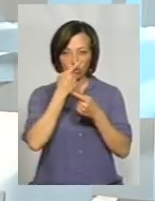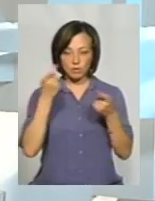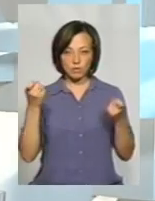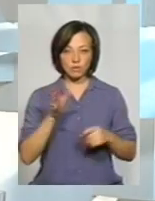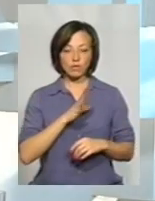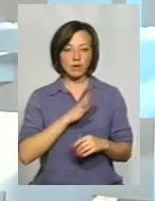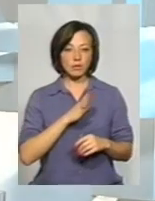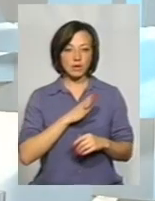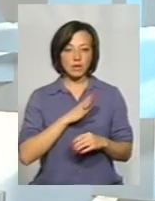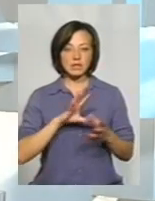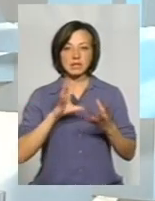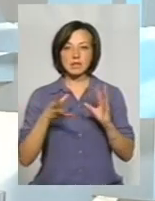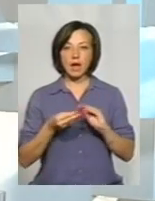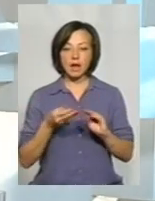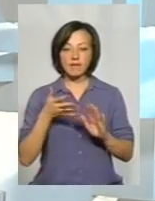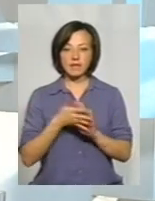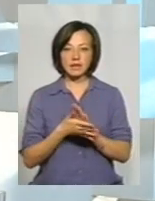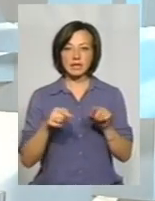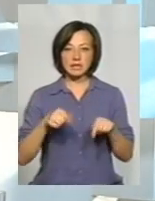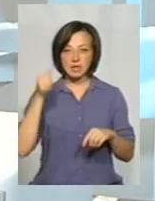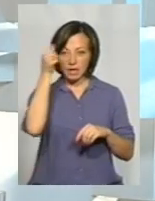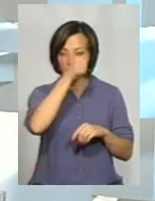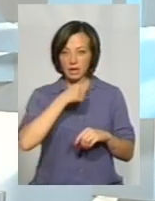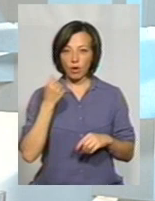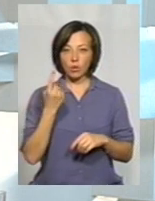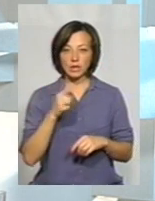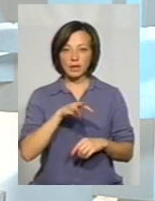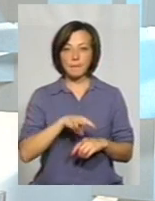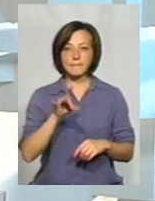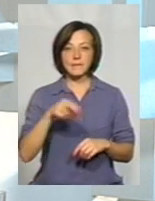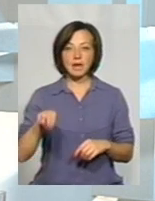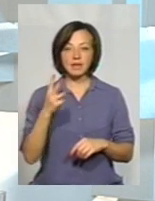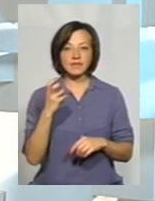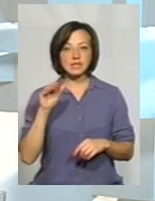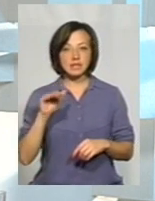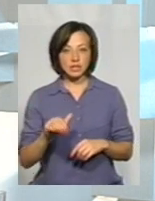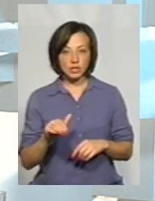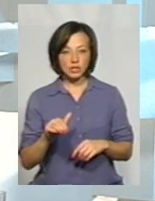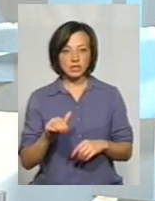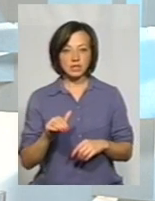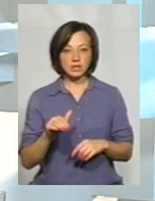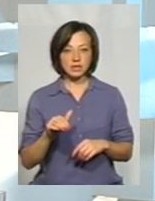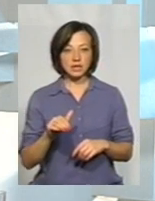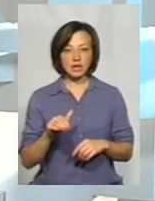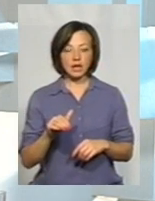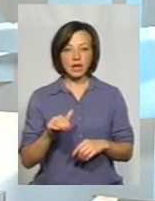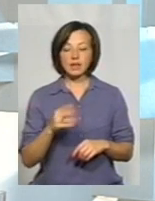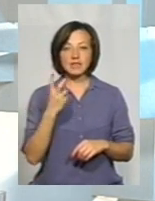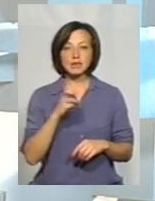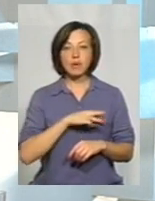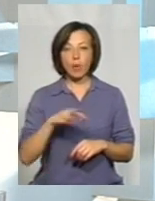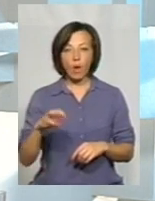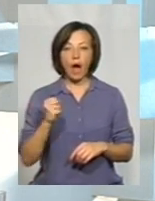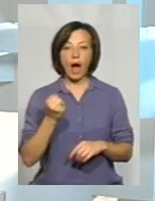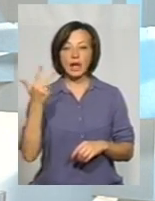загальні витрати на цей рік. Це 1 мільярд 200 мільйонів. А три